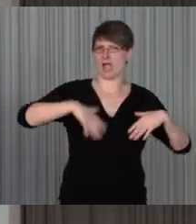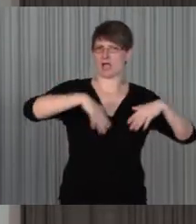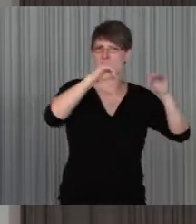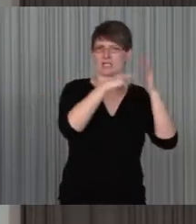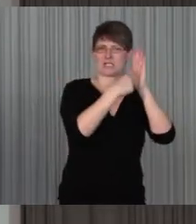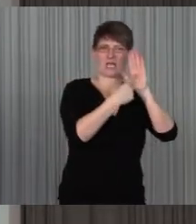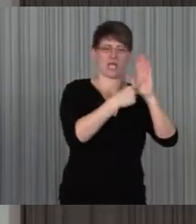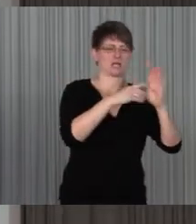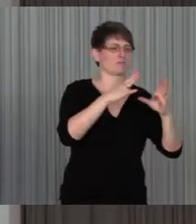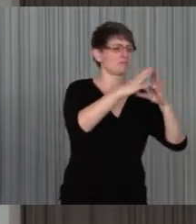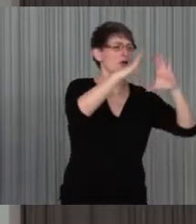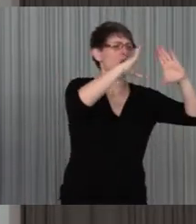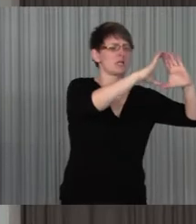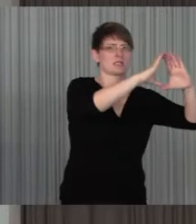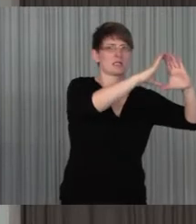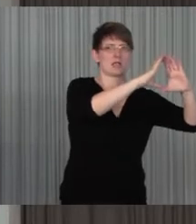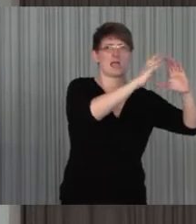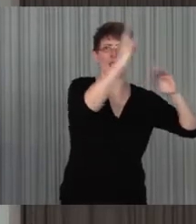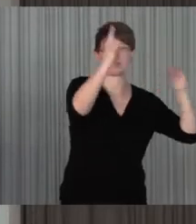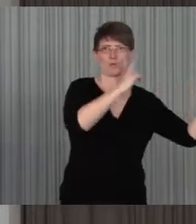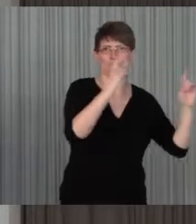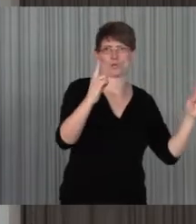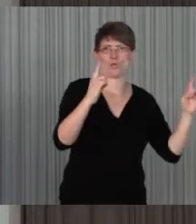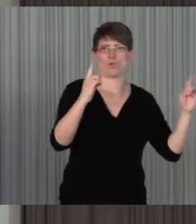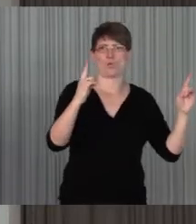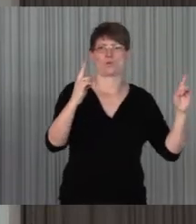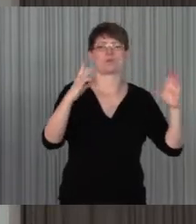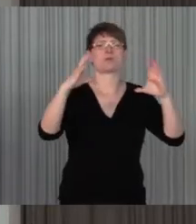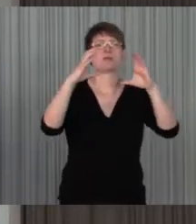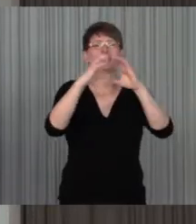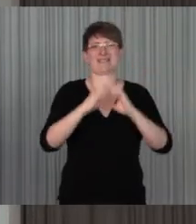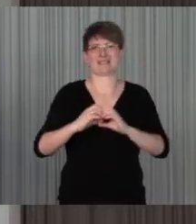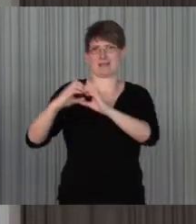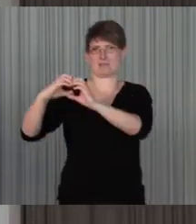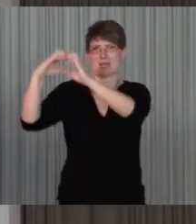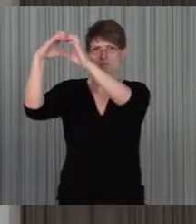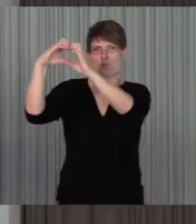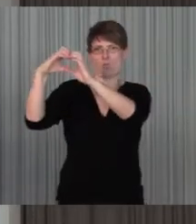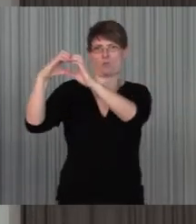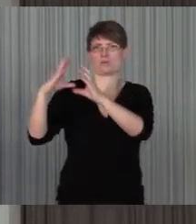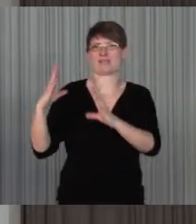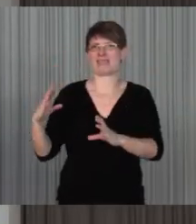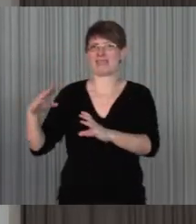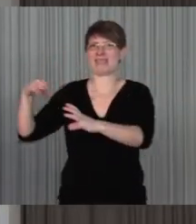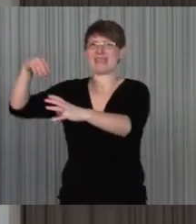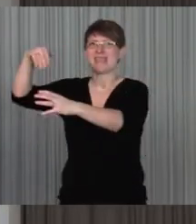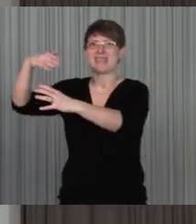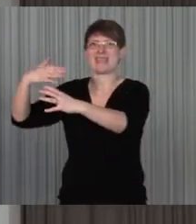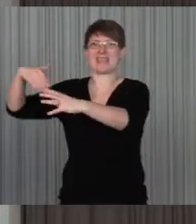Bildungssysteme ich glaube es existieren alle Modelle und in Bildungssysteme sind eben oft ein Teilnehmer und tatsächlich auch von Separationen, was da